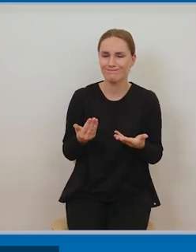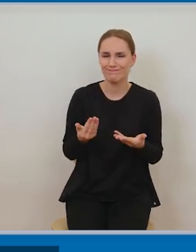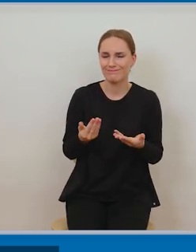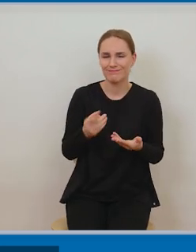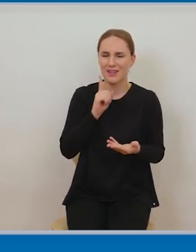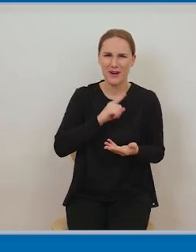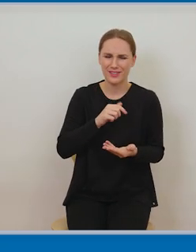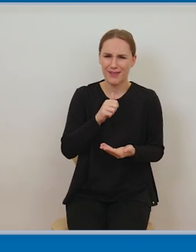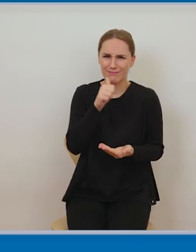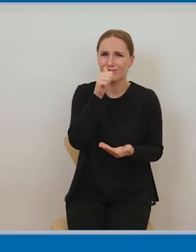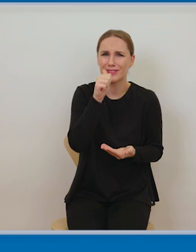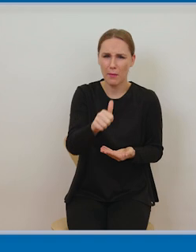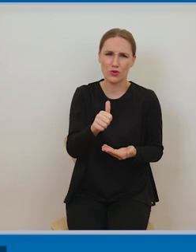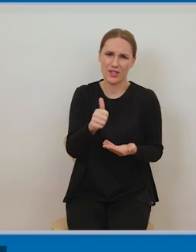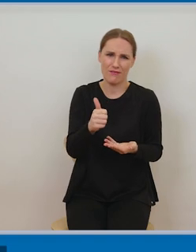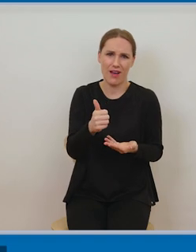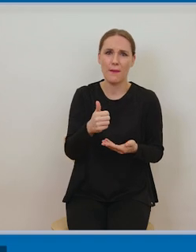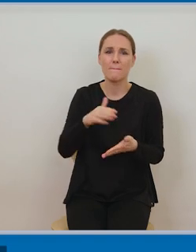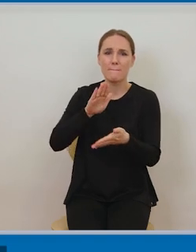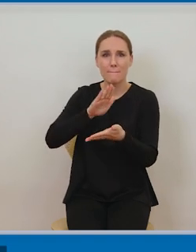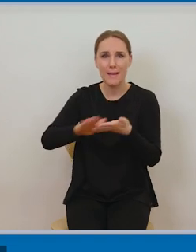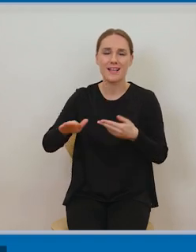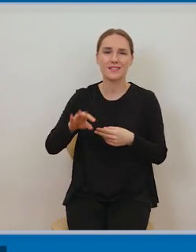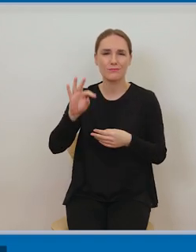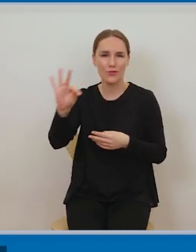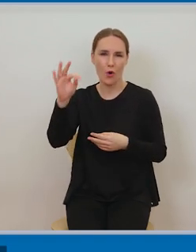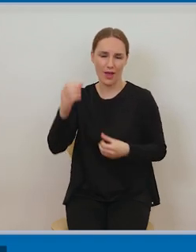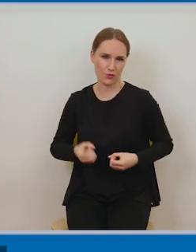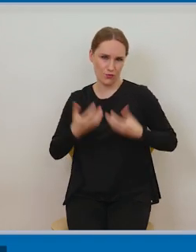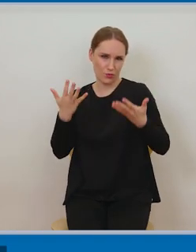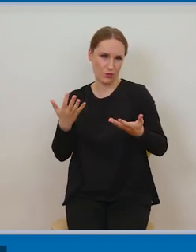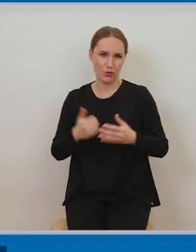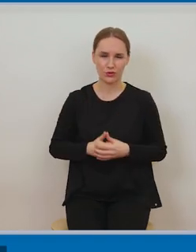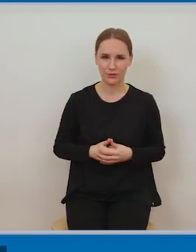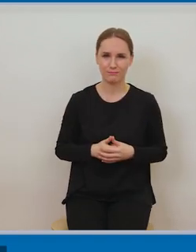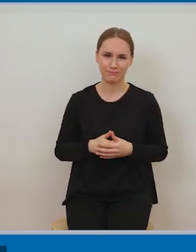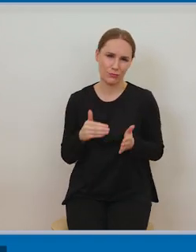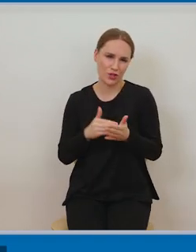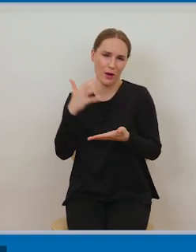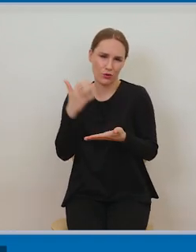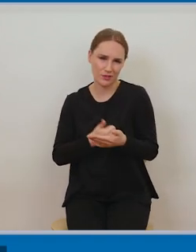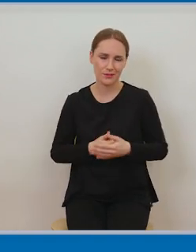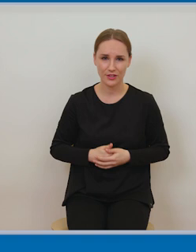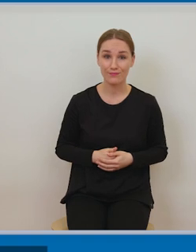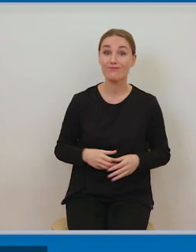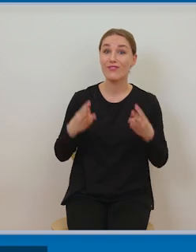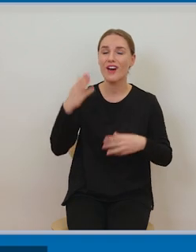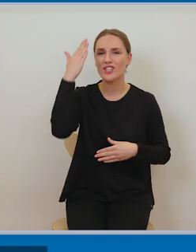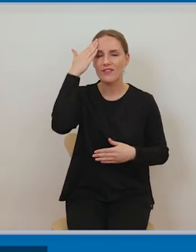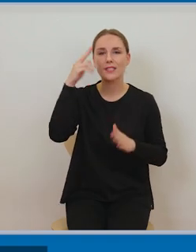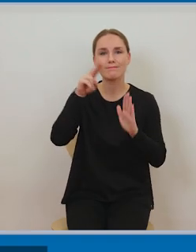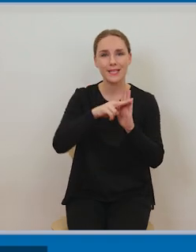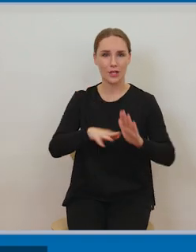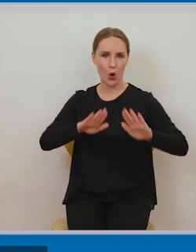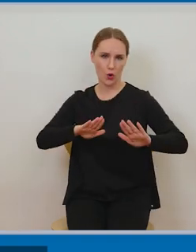twórczości. Bardzo ważne jest, aby wiedzieć, jakie są zasady ochrony prawno-autorskiej i w tym